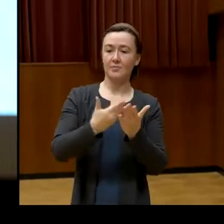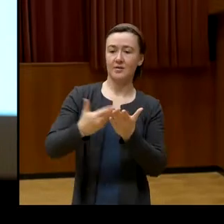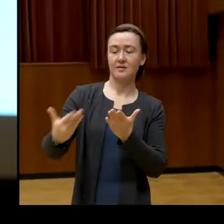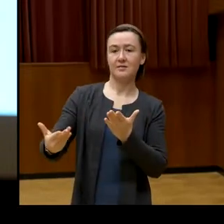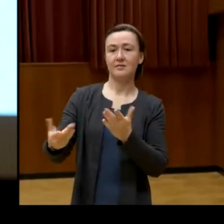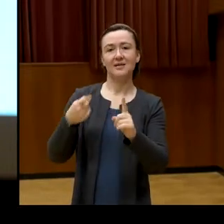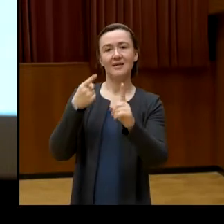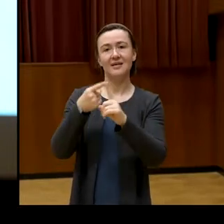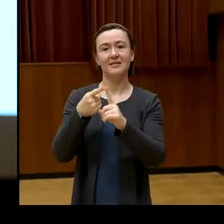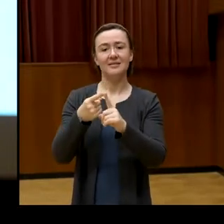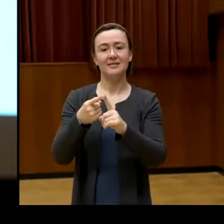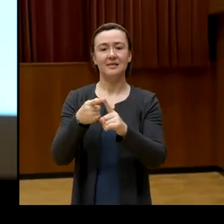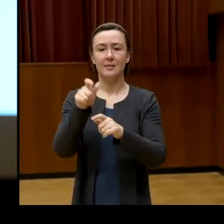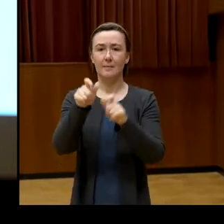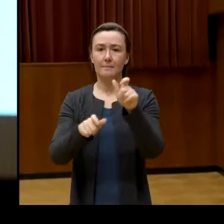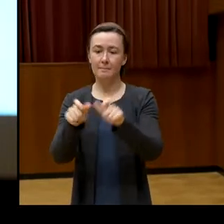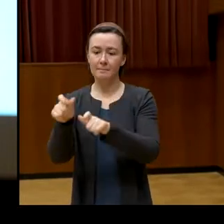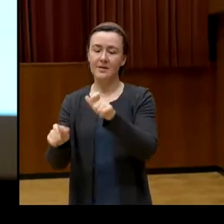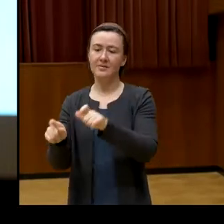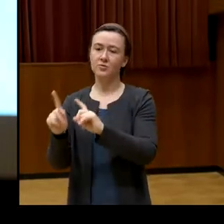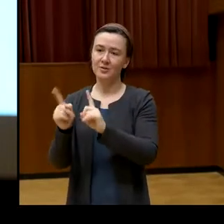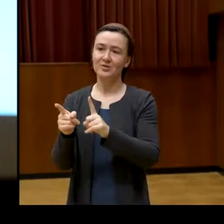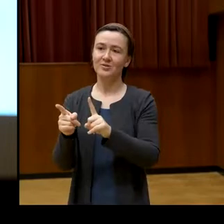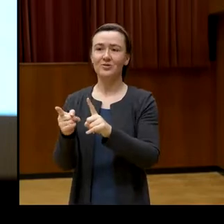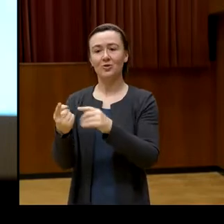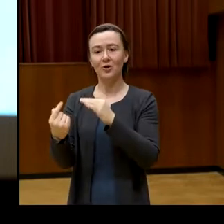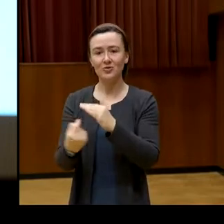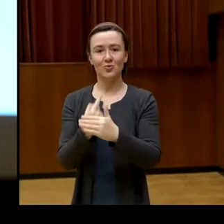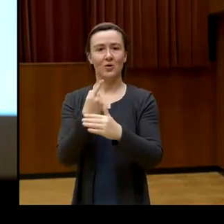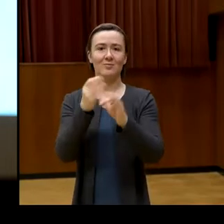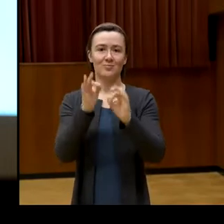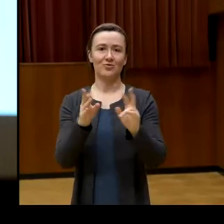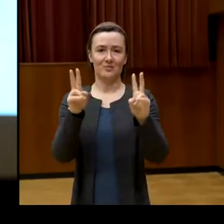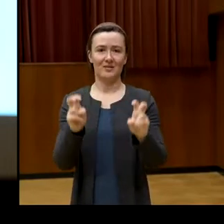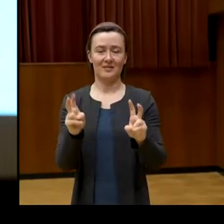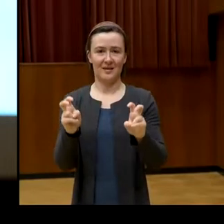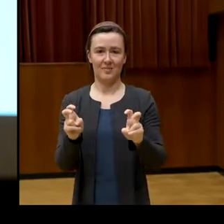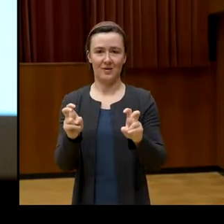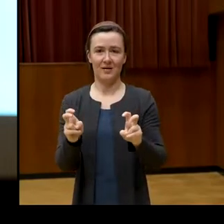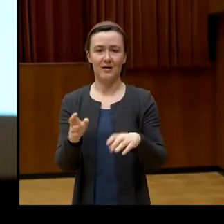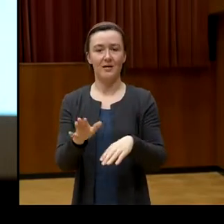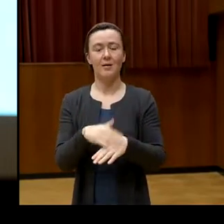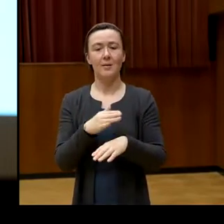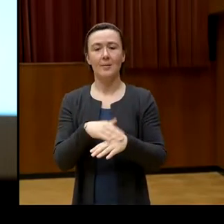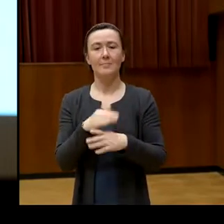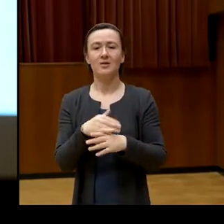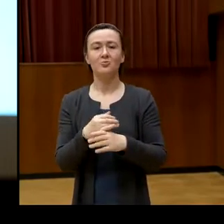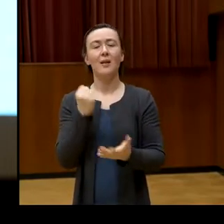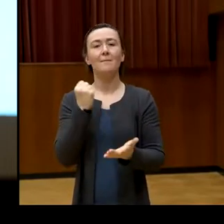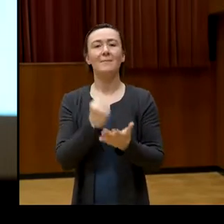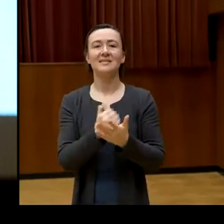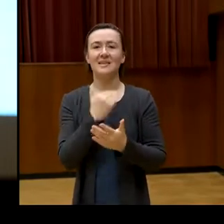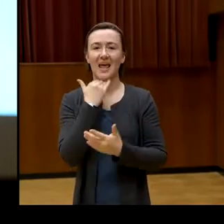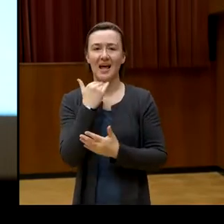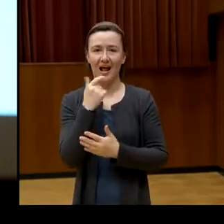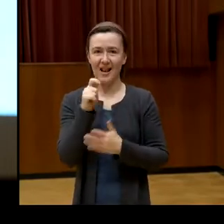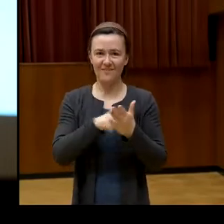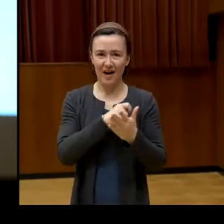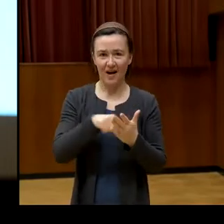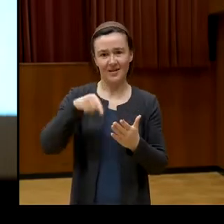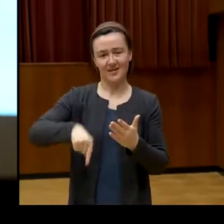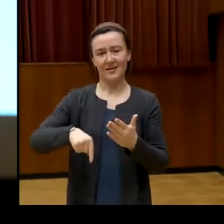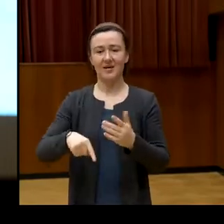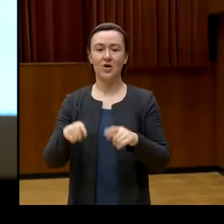zu den entsprechenden Themen zu ermöglichen. In Wien gehören dazu etwa die Pass-Egal-Wahl, zeitgeschichtliche Ausstellungen und